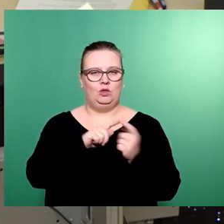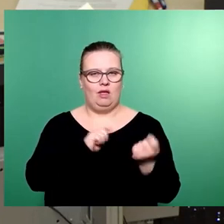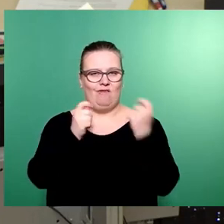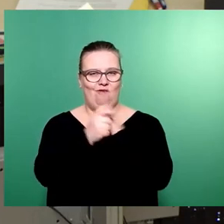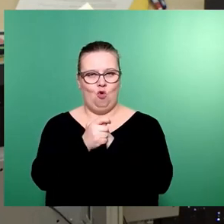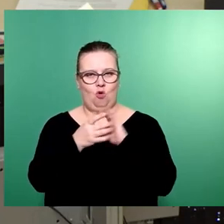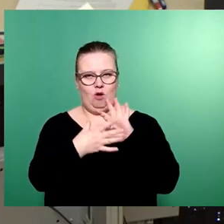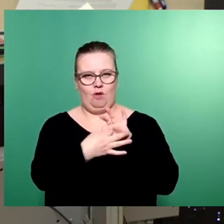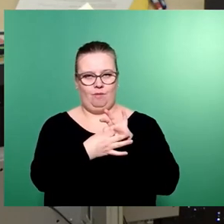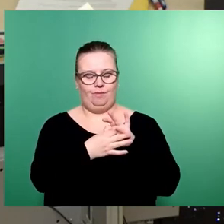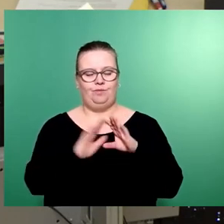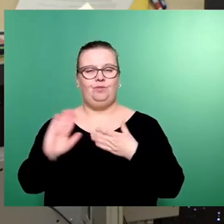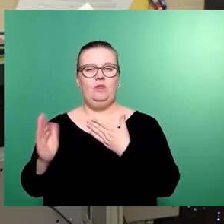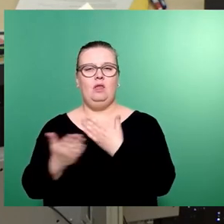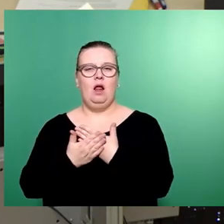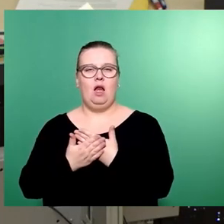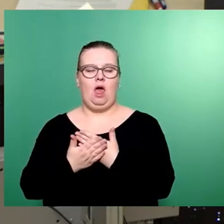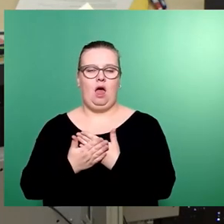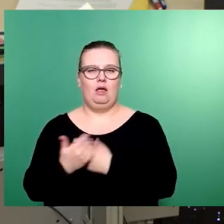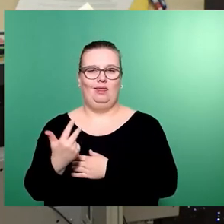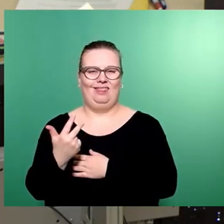haben in Anlage 3